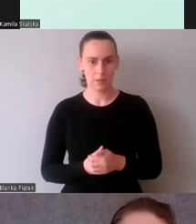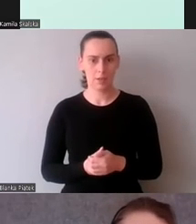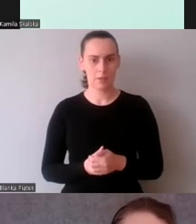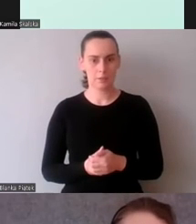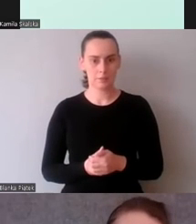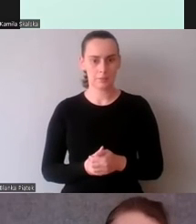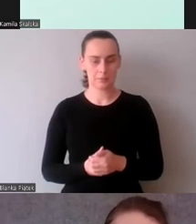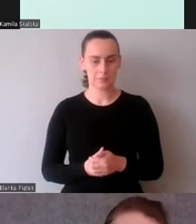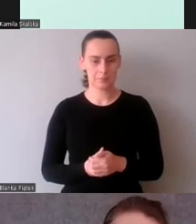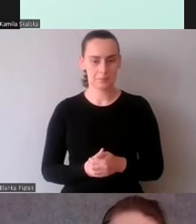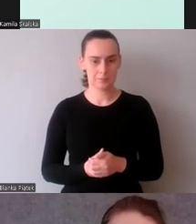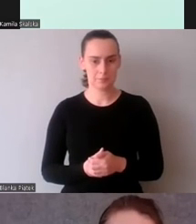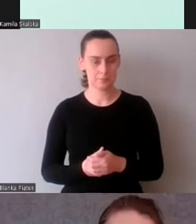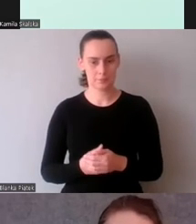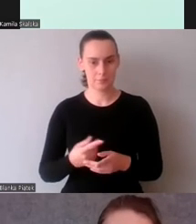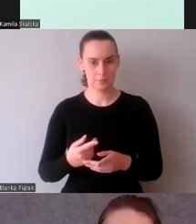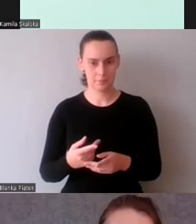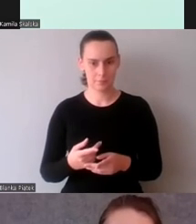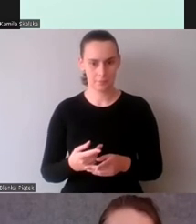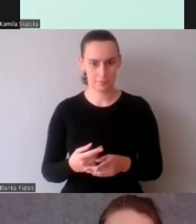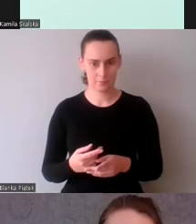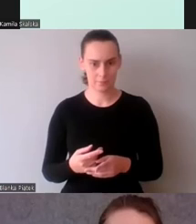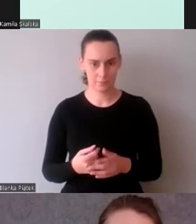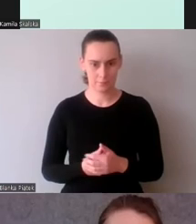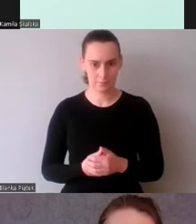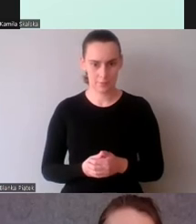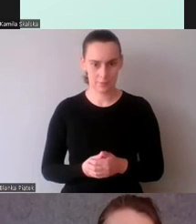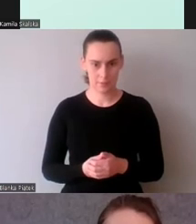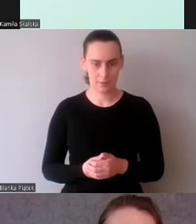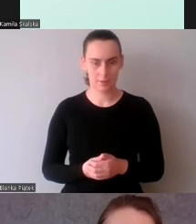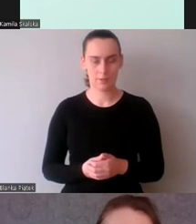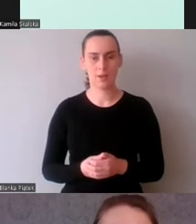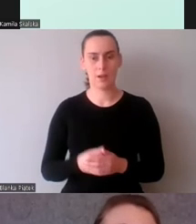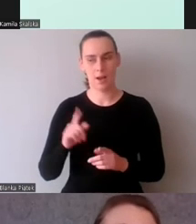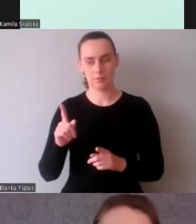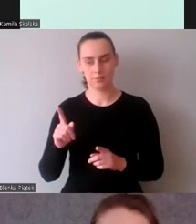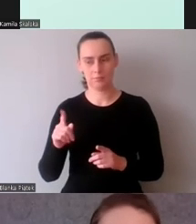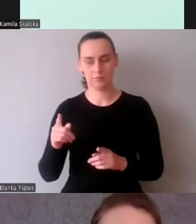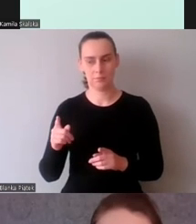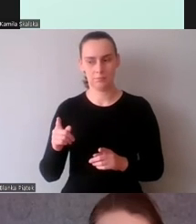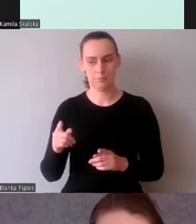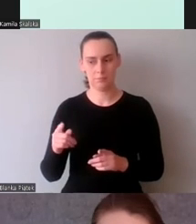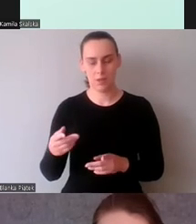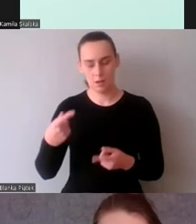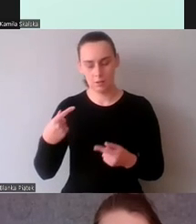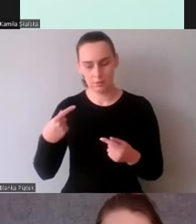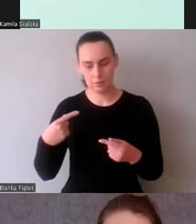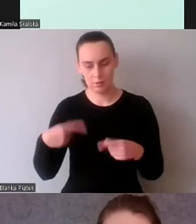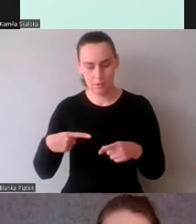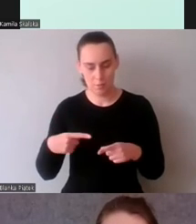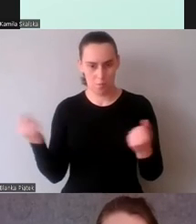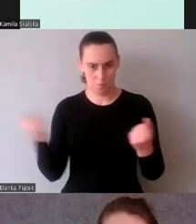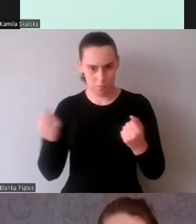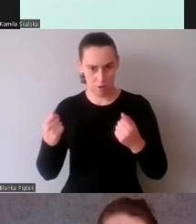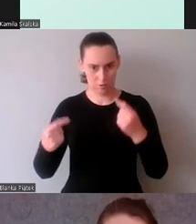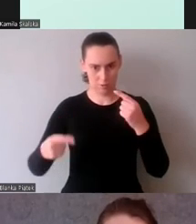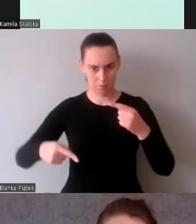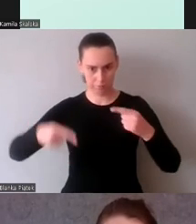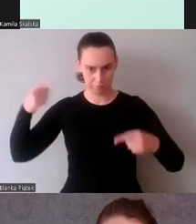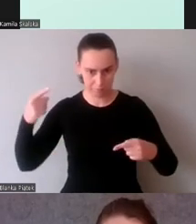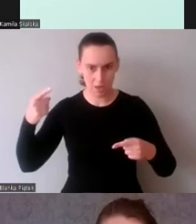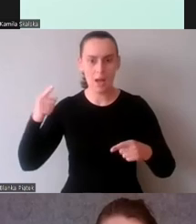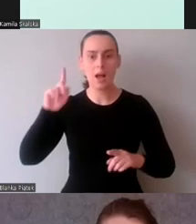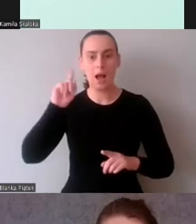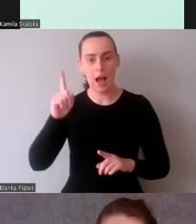była istotna różnica między uczestnikami, ale to również może wskazywać na to, że tłumacze niedoświadczeni